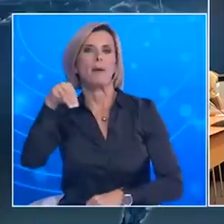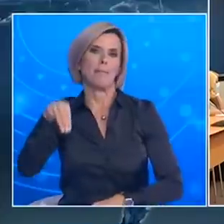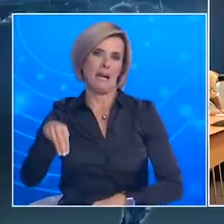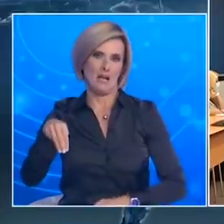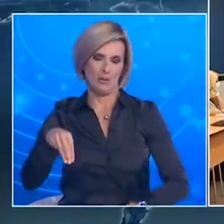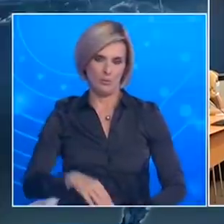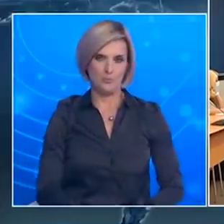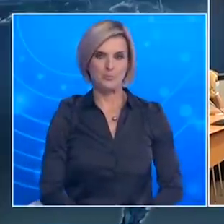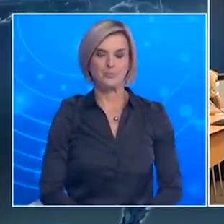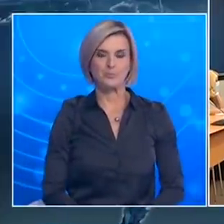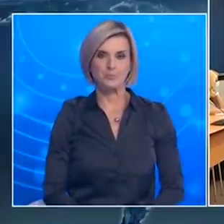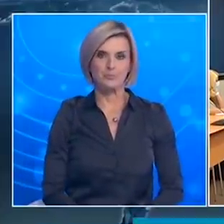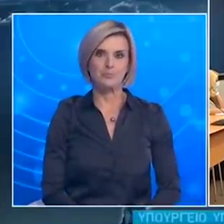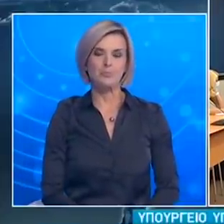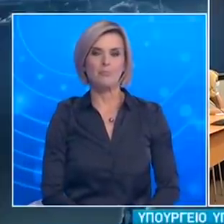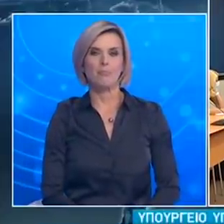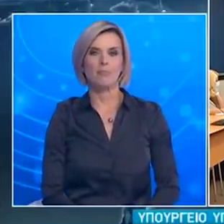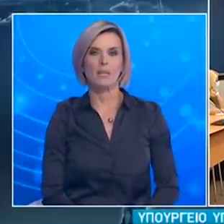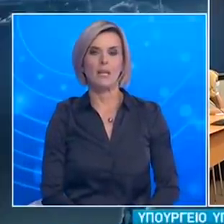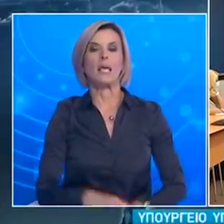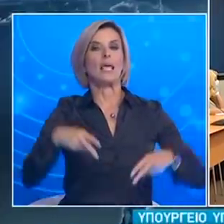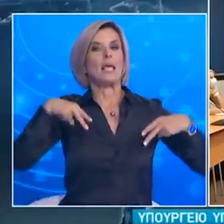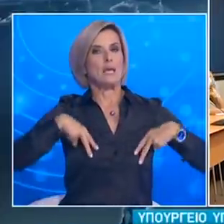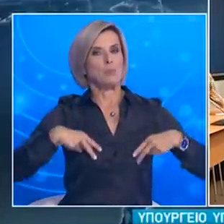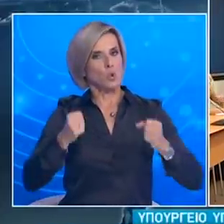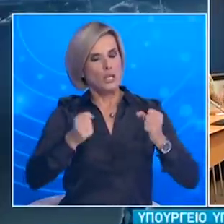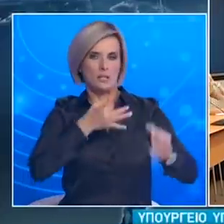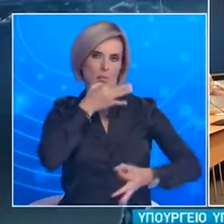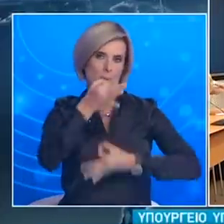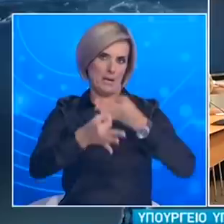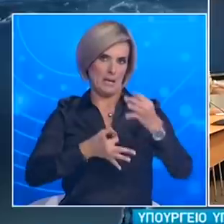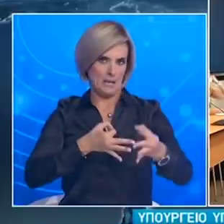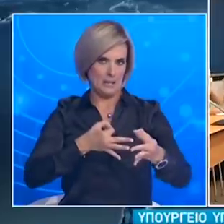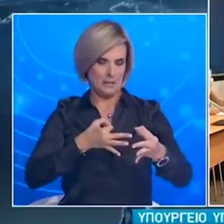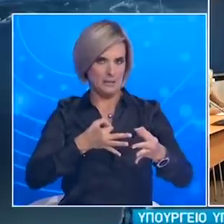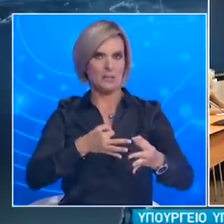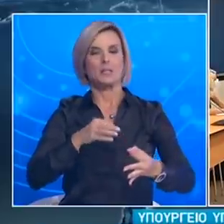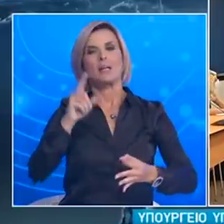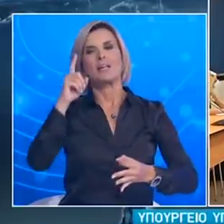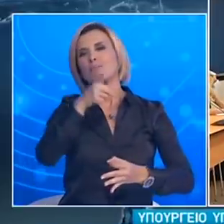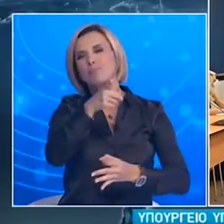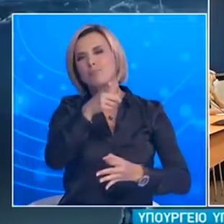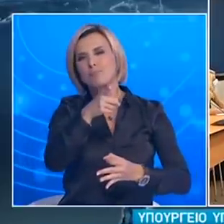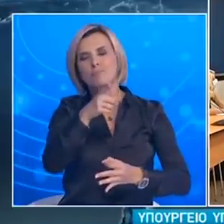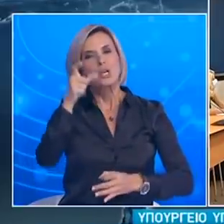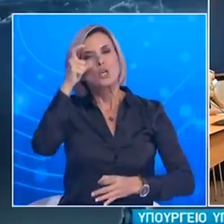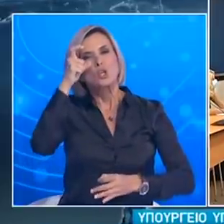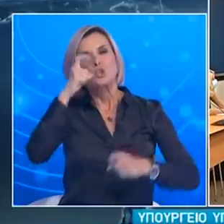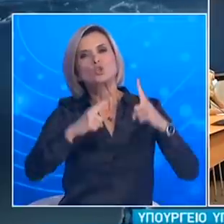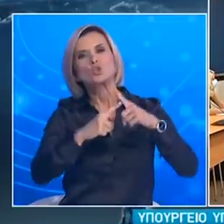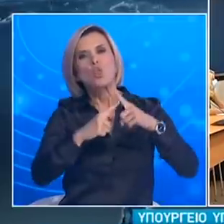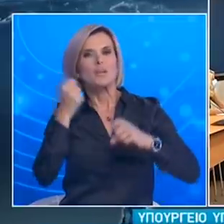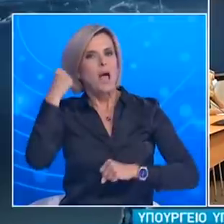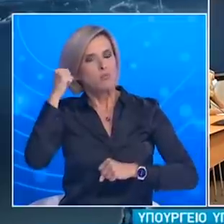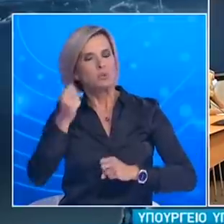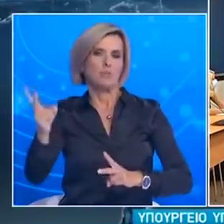Και μέλος της Επιτροπής Εμπειρογνωμόνων του Υπουργείου Υγείας Γκίκα Μαγιορκίνη ο οποίος συνεπικορεί τον κύριο Σωτήρη Τσιόδρα που αυτή την εβδομάδα αποουσιάζει.